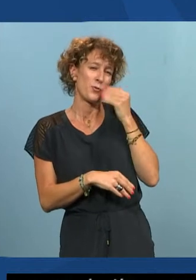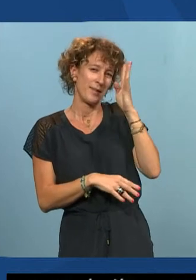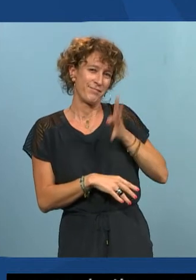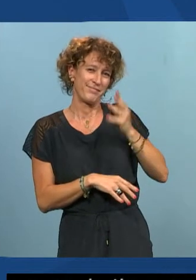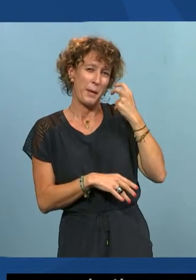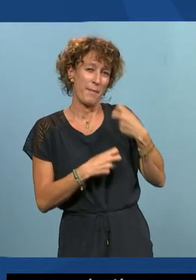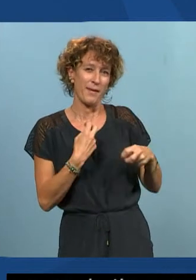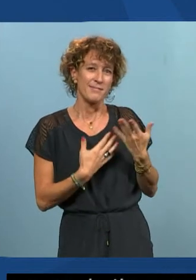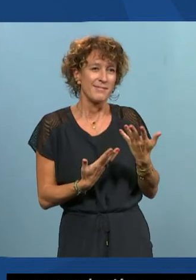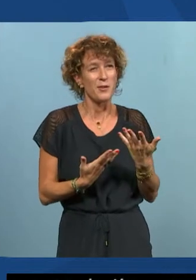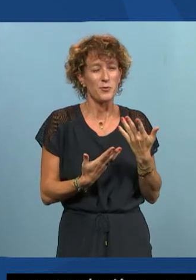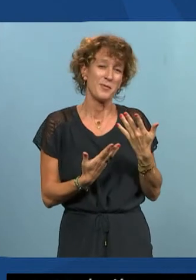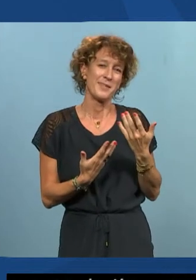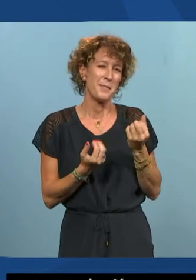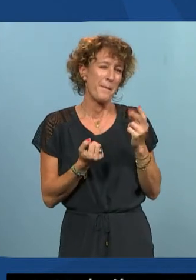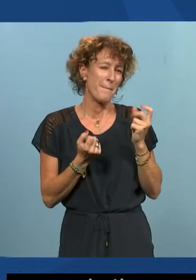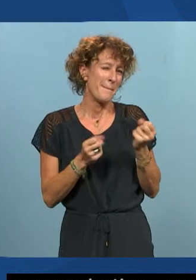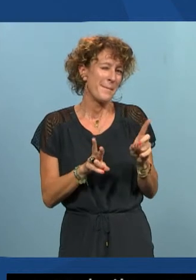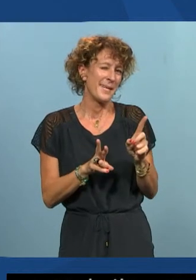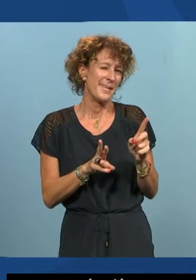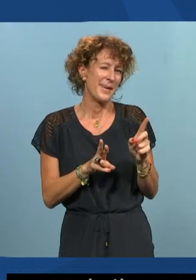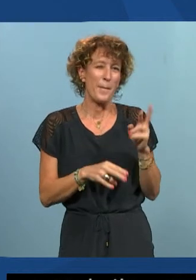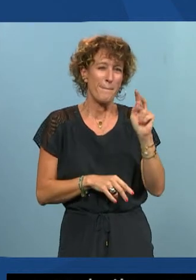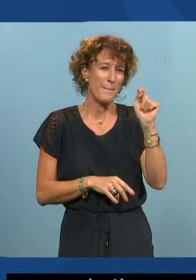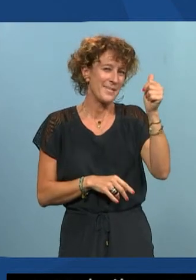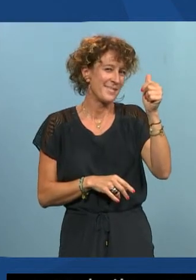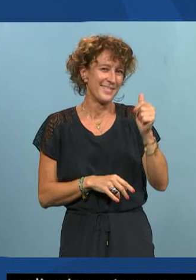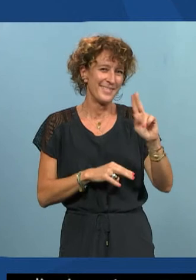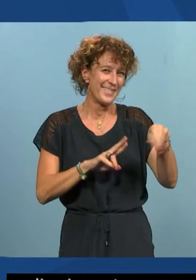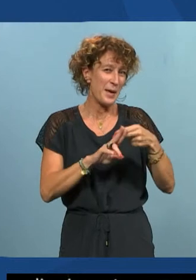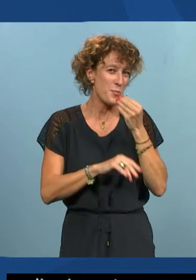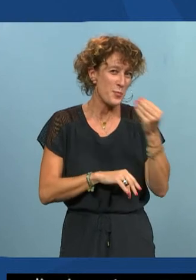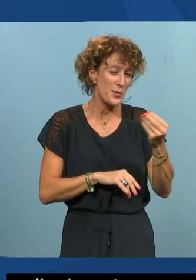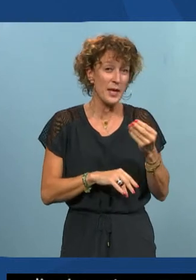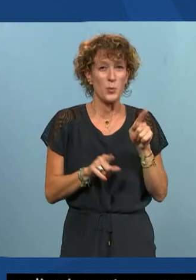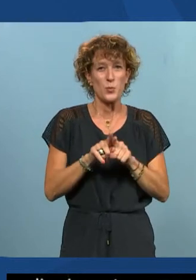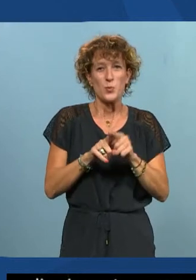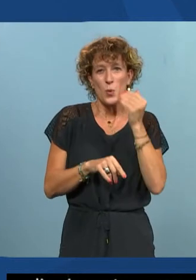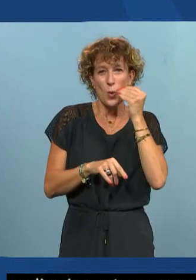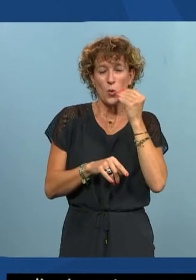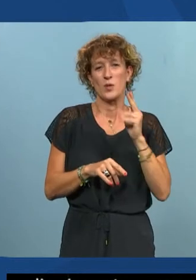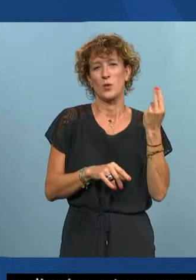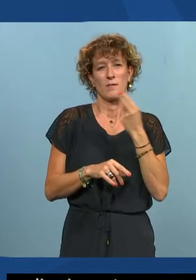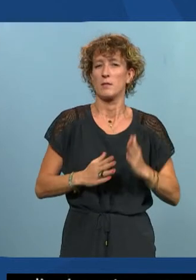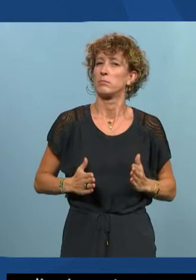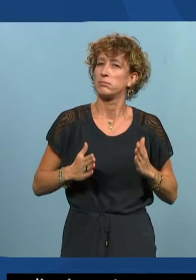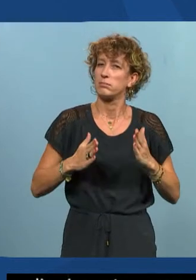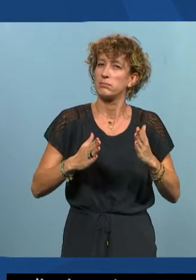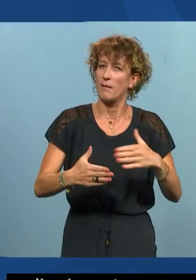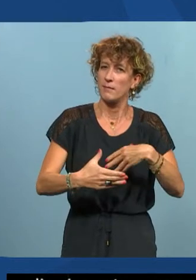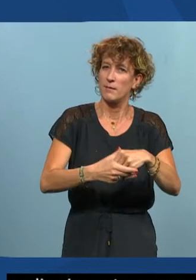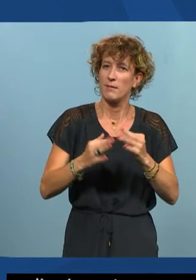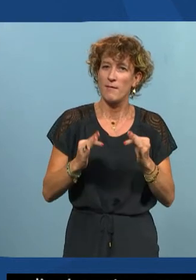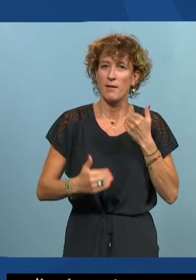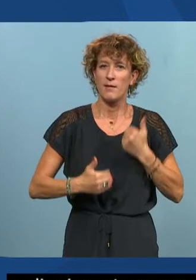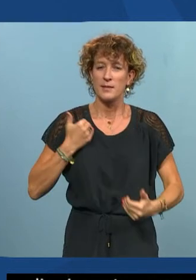nous étions à peu près certaines de sa réponse, et aussi connaissant l'engagement de l'université en matière de handicap,